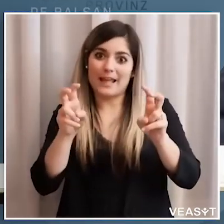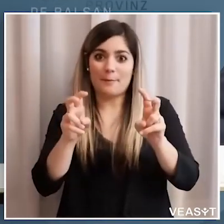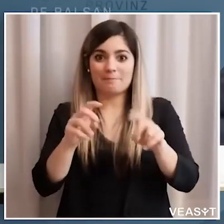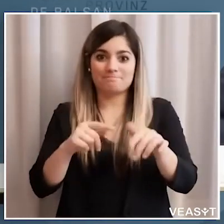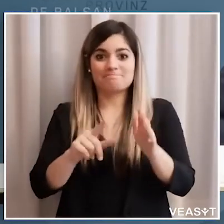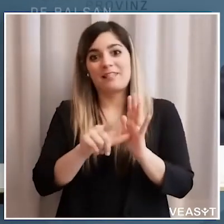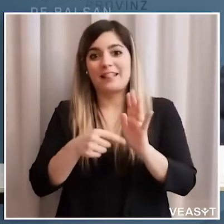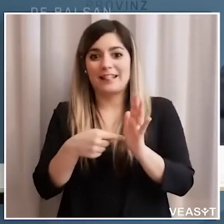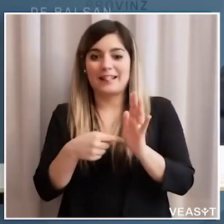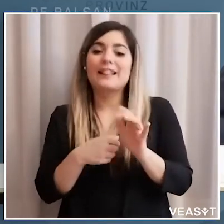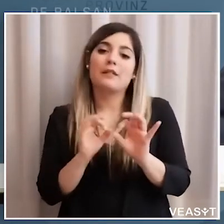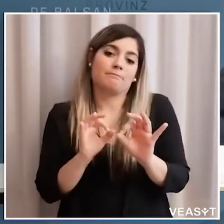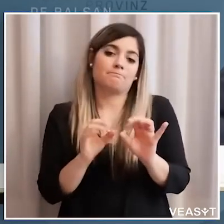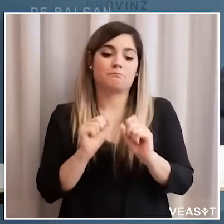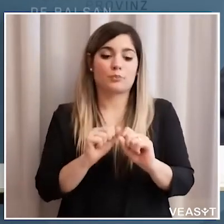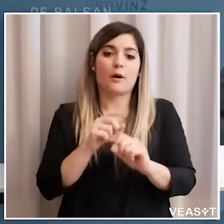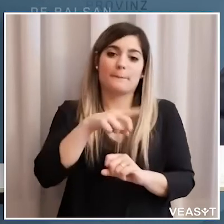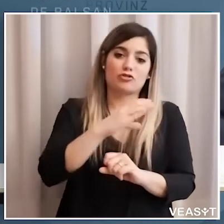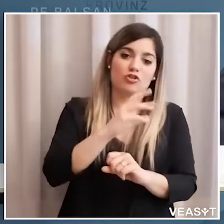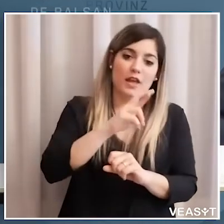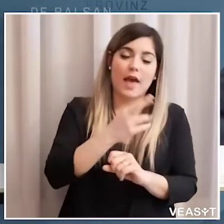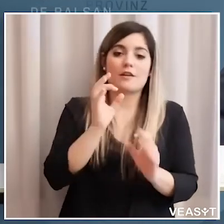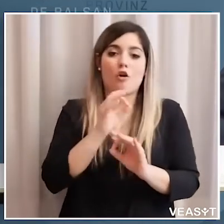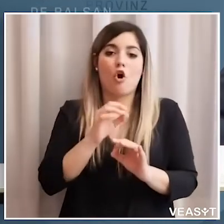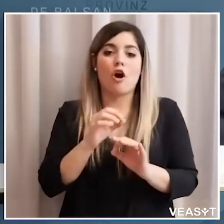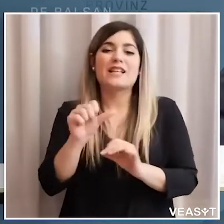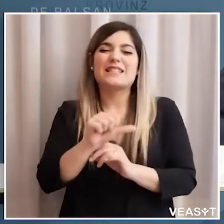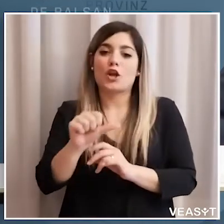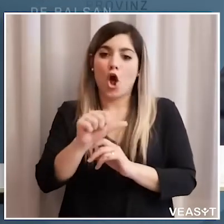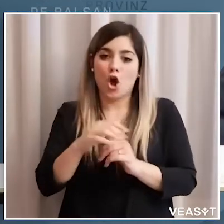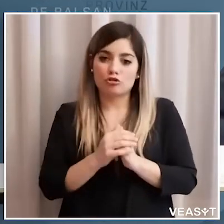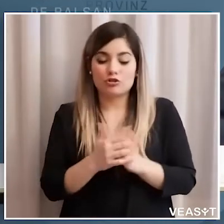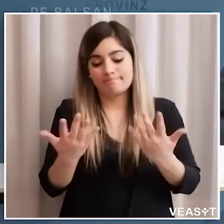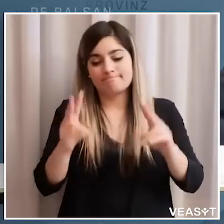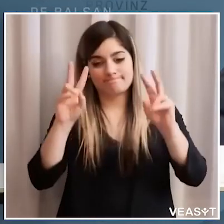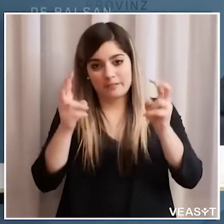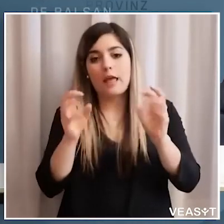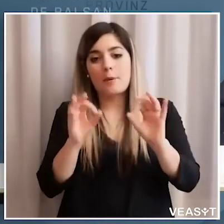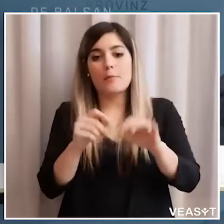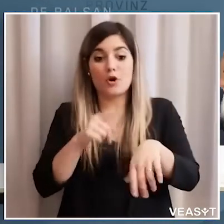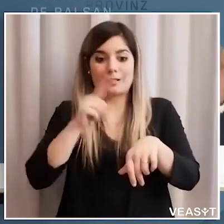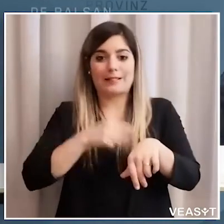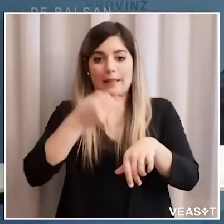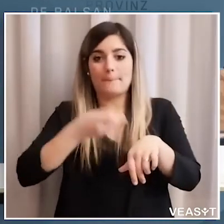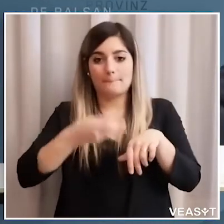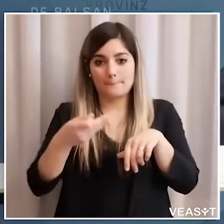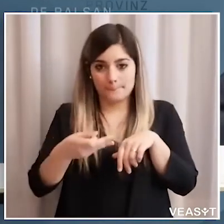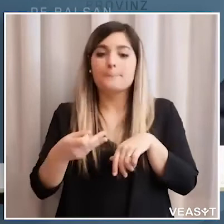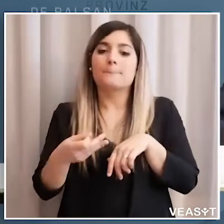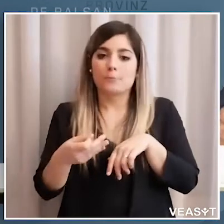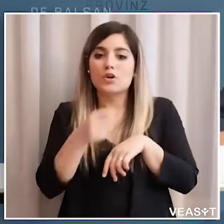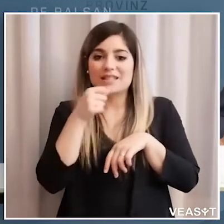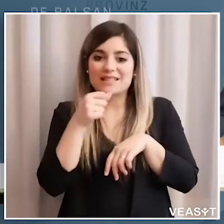possono essere sia test PCR che anche test serologici allora il tema è diciamo il tempo di